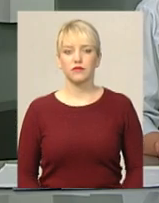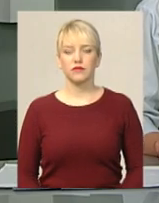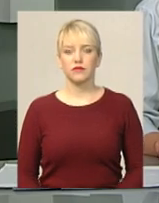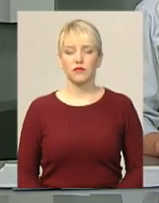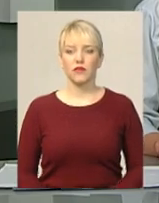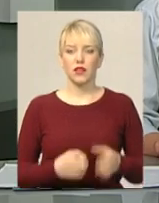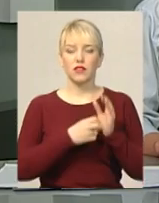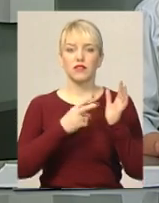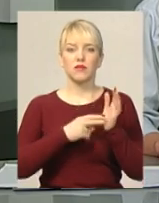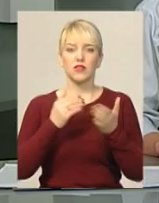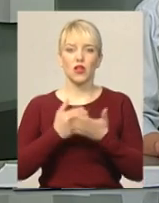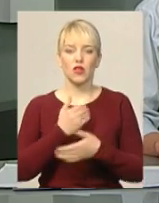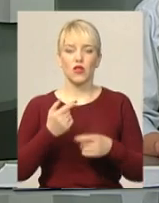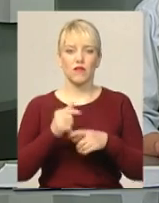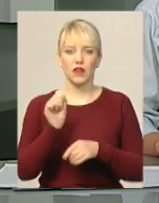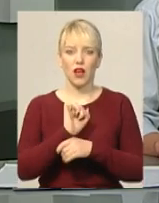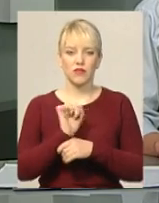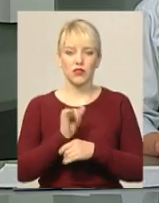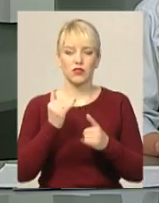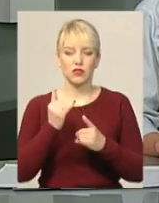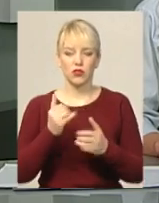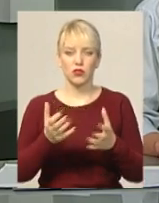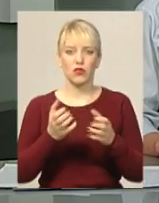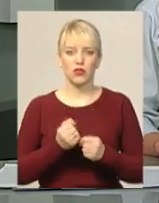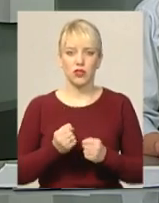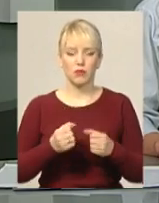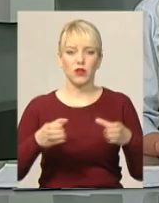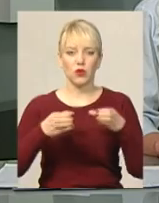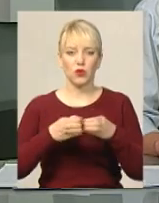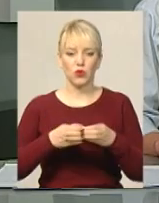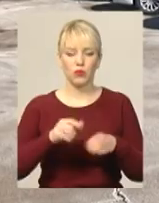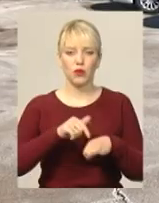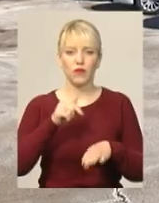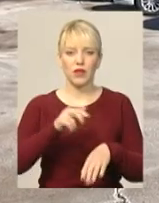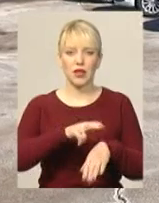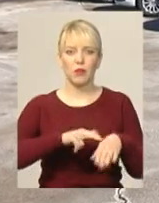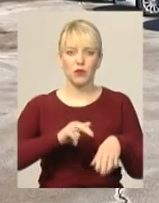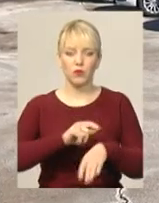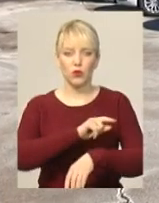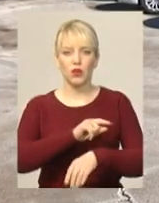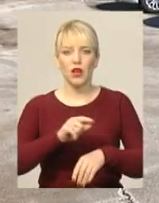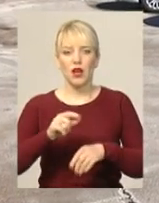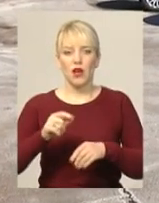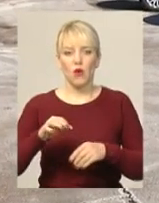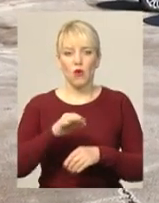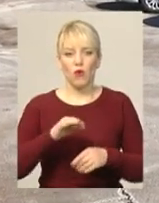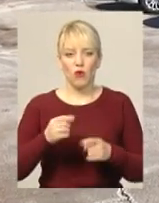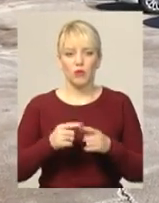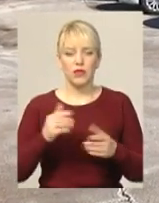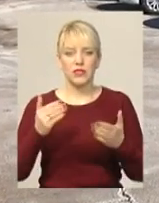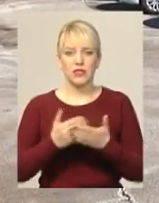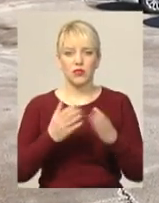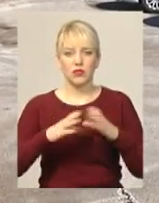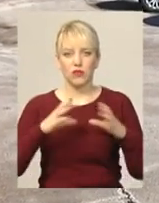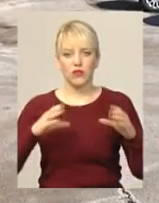17 нових автівок сьогодні отримали групи реагування патрульної поліції області. Новий транспорт «Марок», «Шкода», «Рапід» та